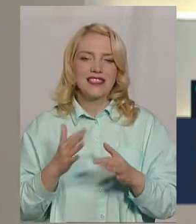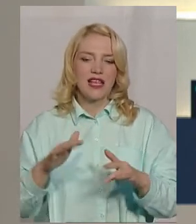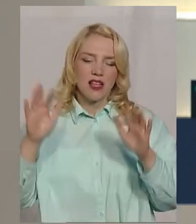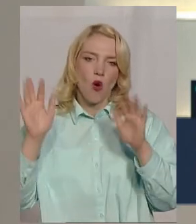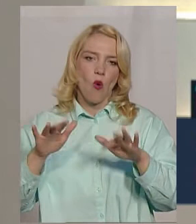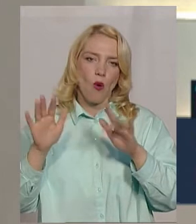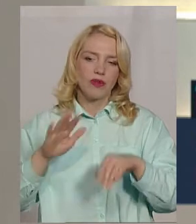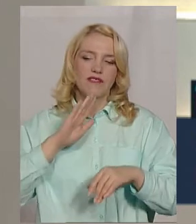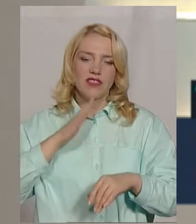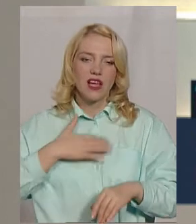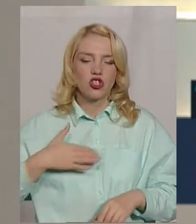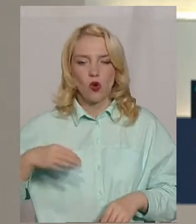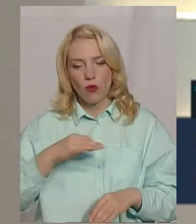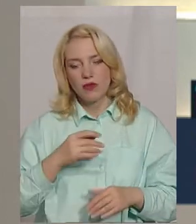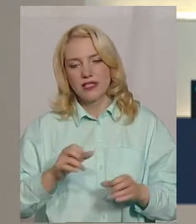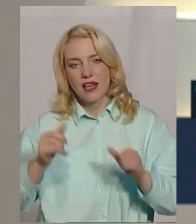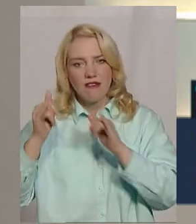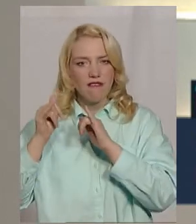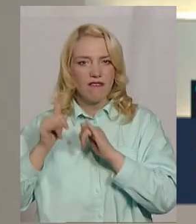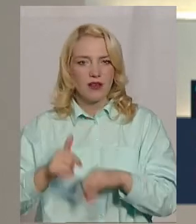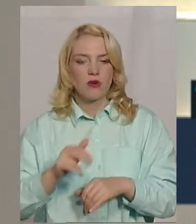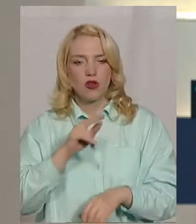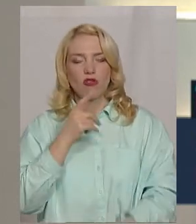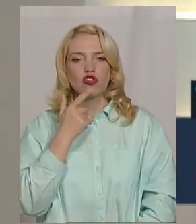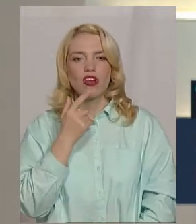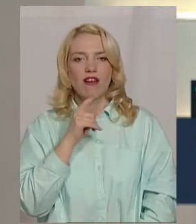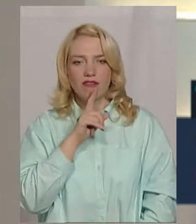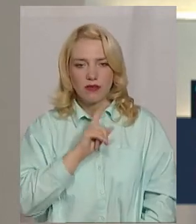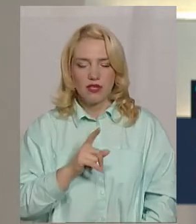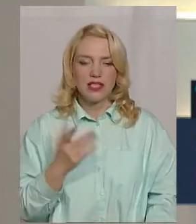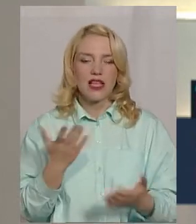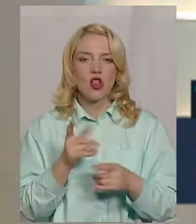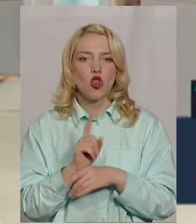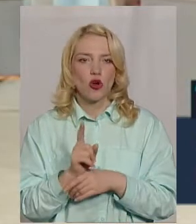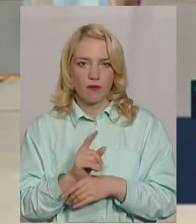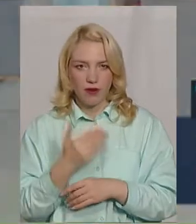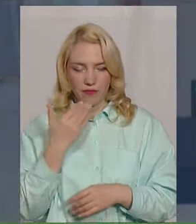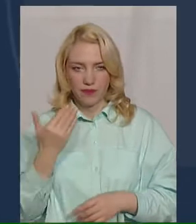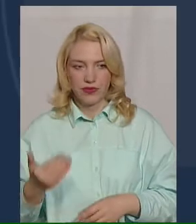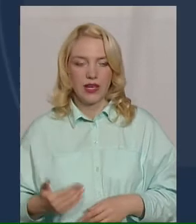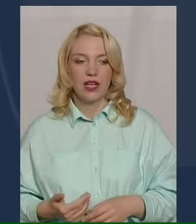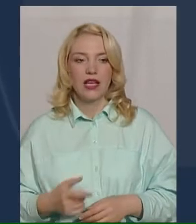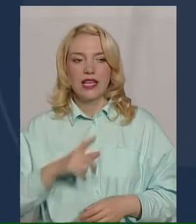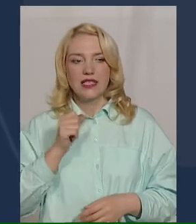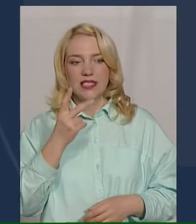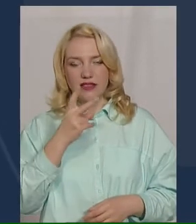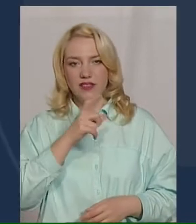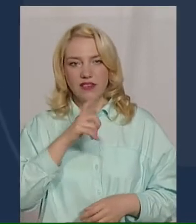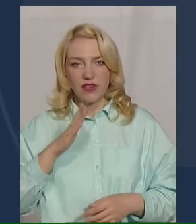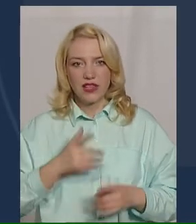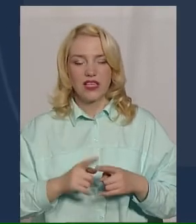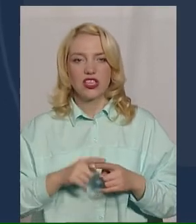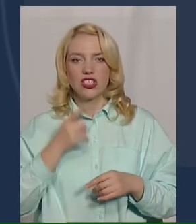в нашій області випало у червні, і скільки це упорівняно із нормою опадів? За 2,5 декади